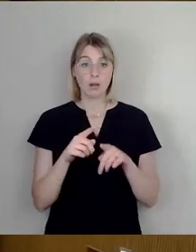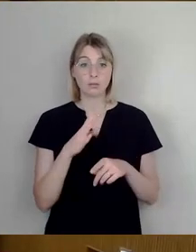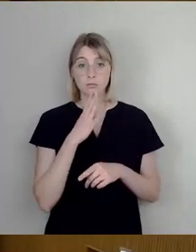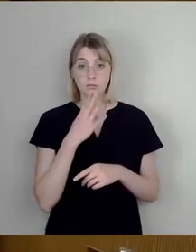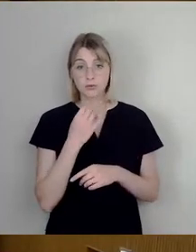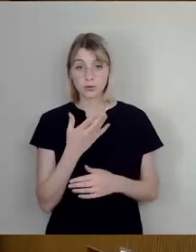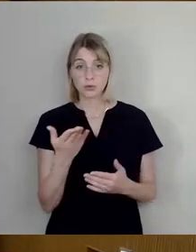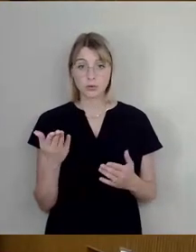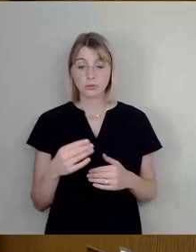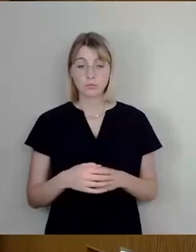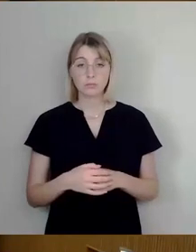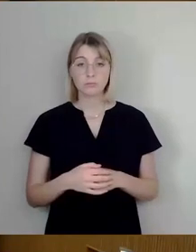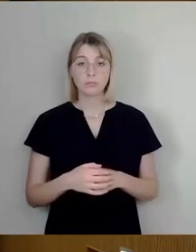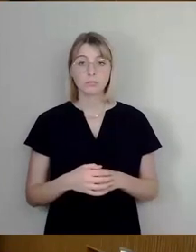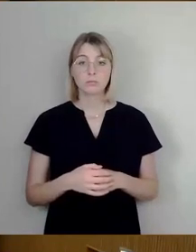Frau Bargo.